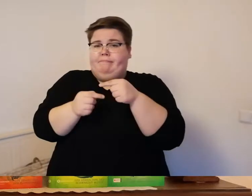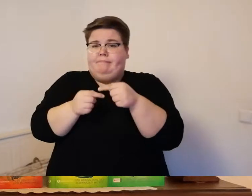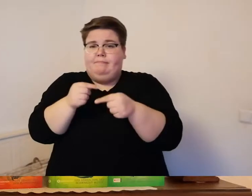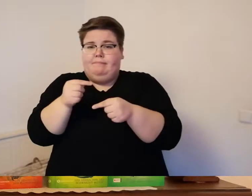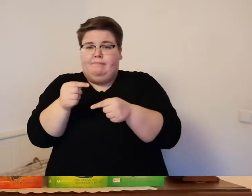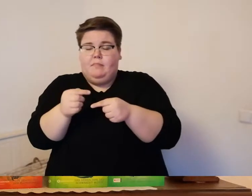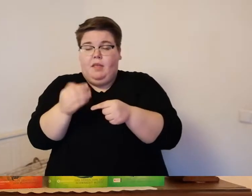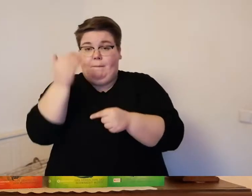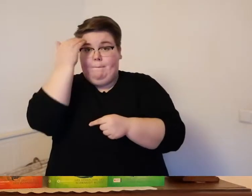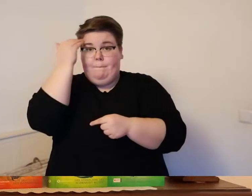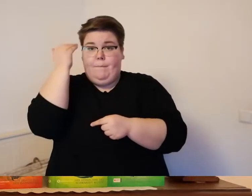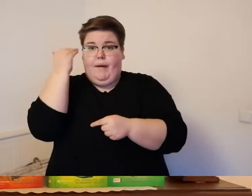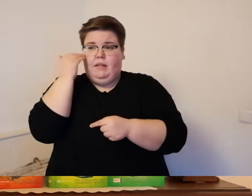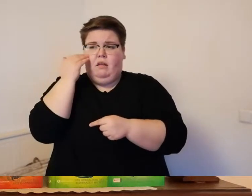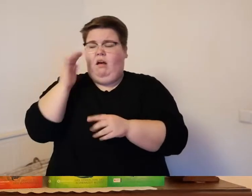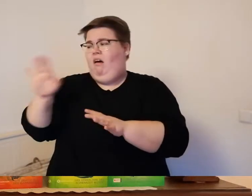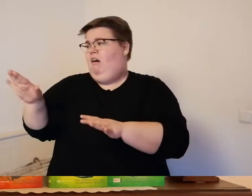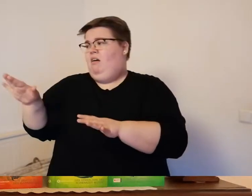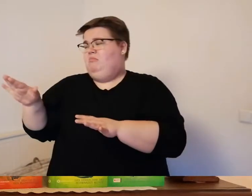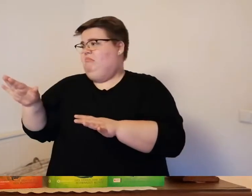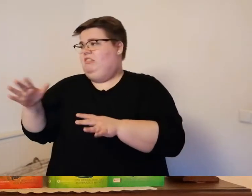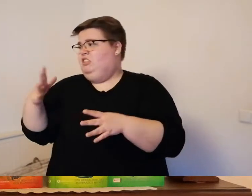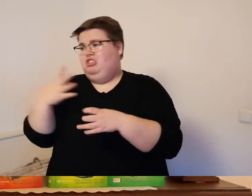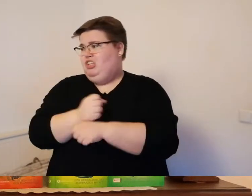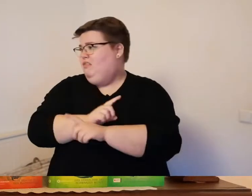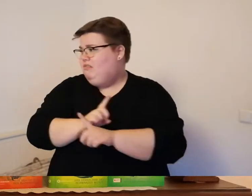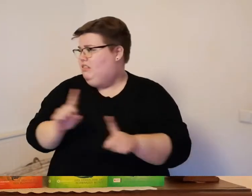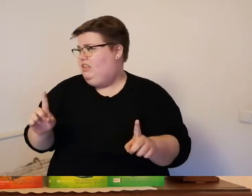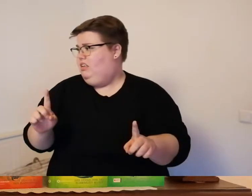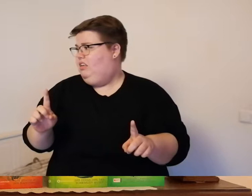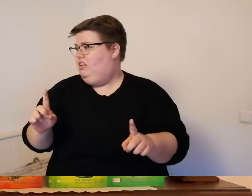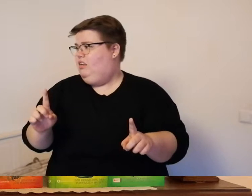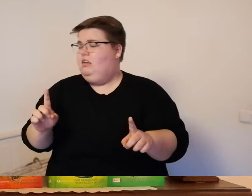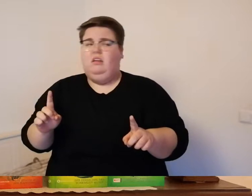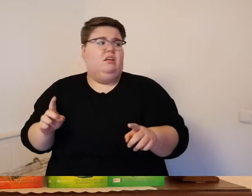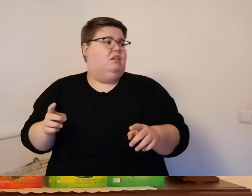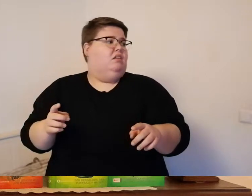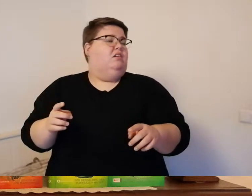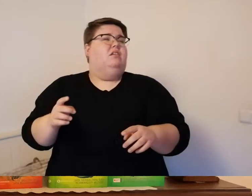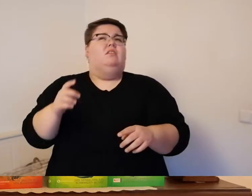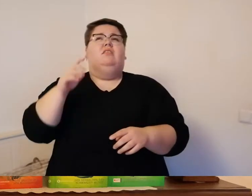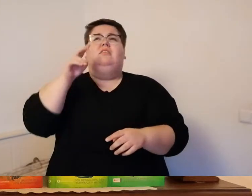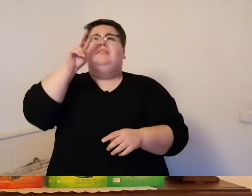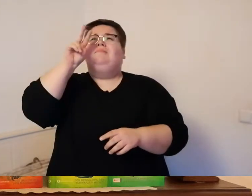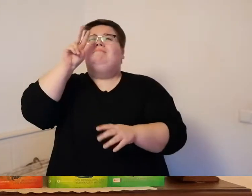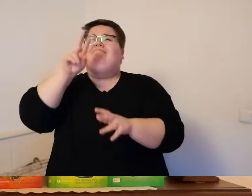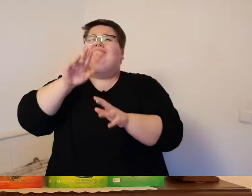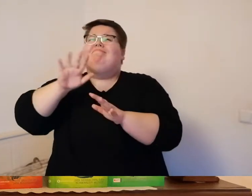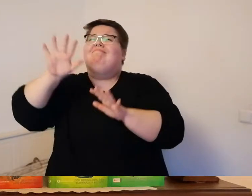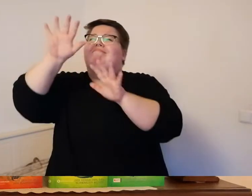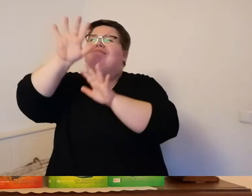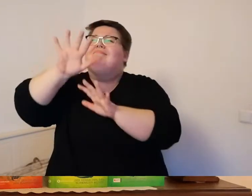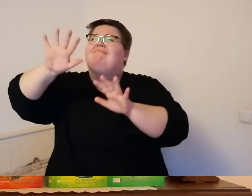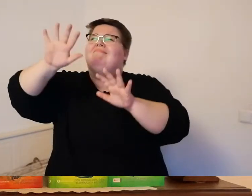den kopf in den nacken und sah nach oben er konnte den berghang wegen des heftigen schneetreibens nur noch schäbenhaft